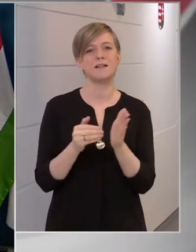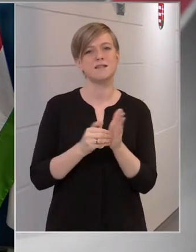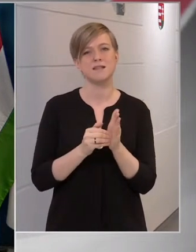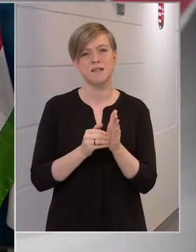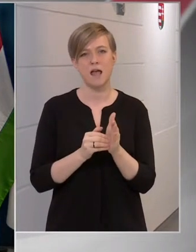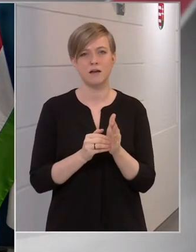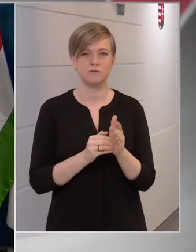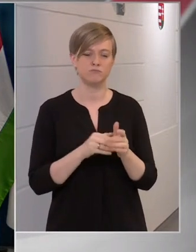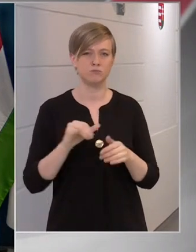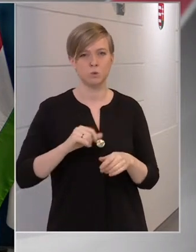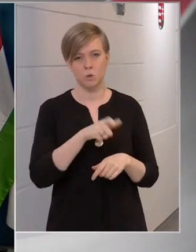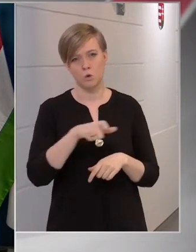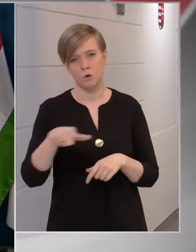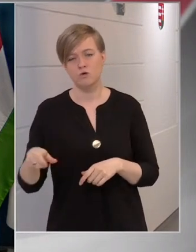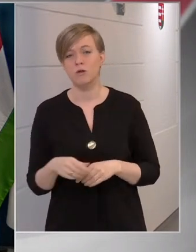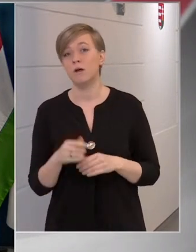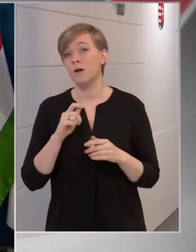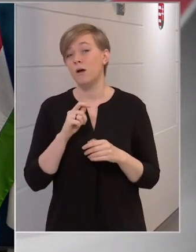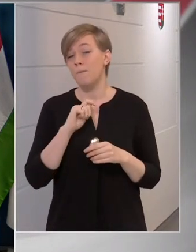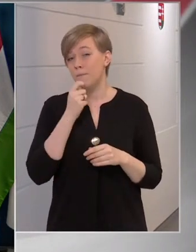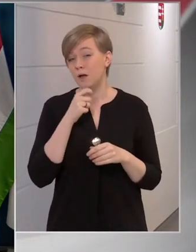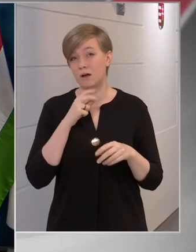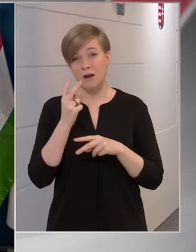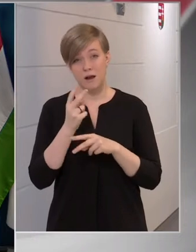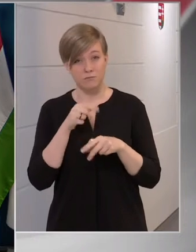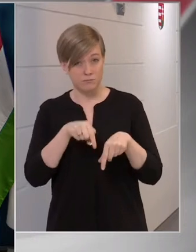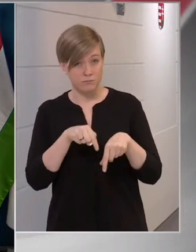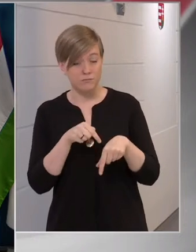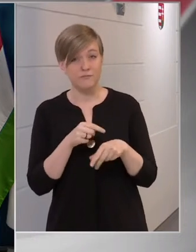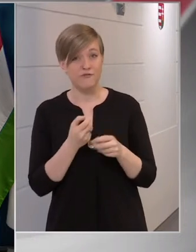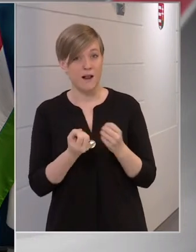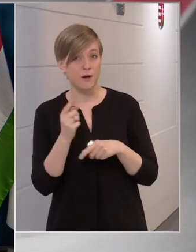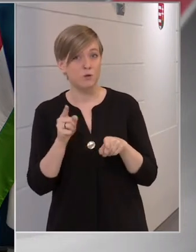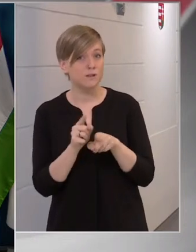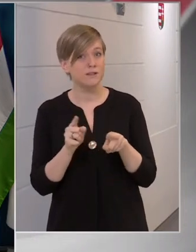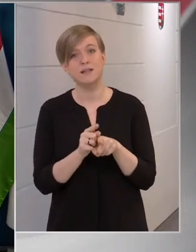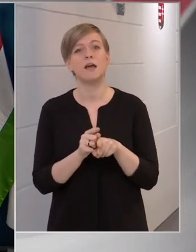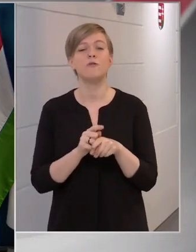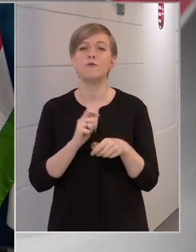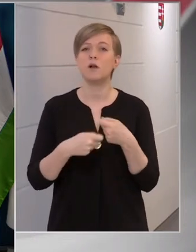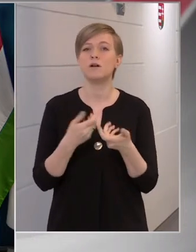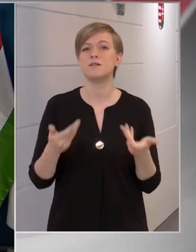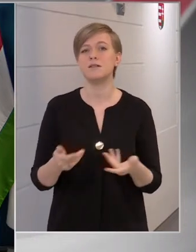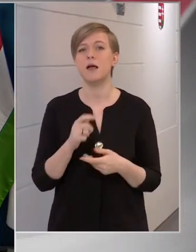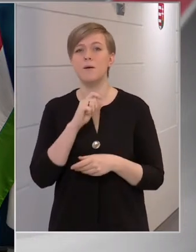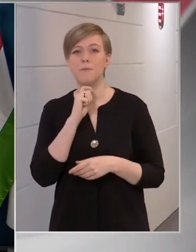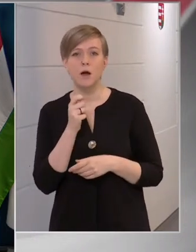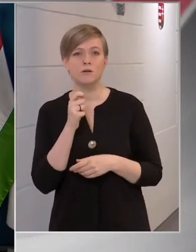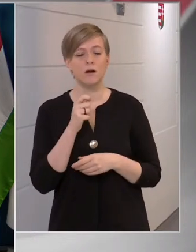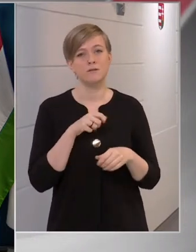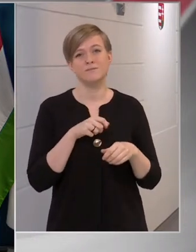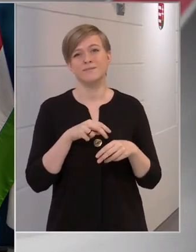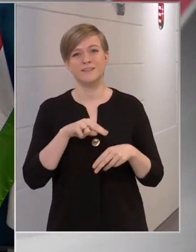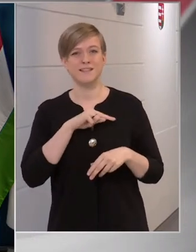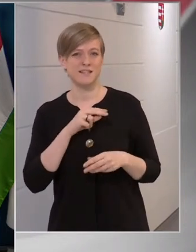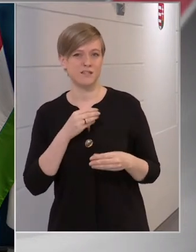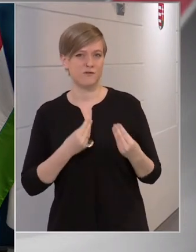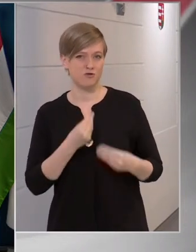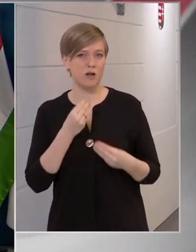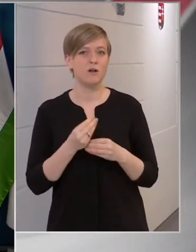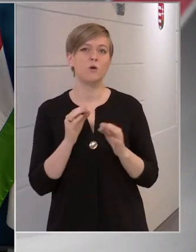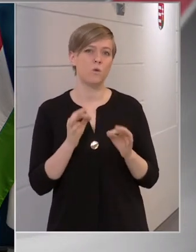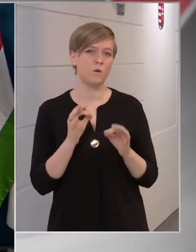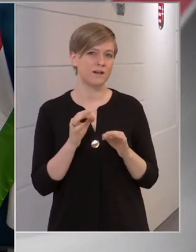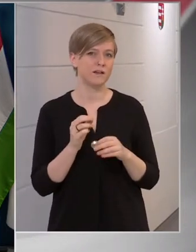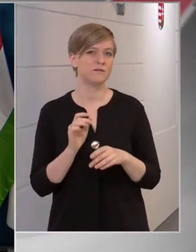A magyar kormányban felmerült ilyen vizsgálatok szükségessége? Foglalkoztak-e a magyar kormány tisztíselői katolikus papok konkrét zaklatási